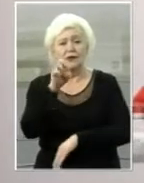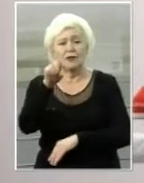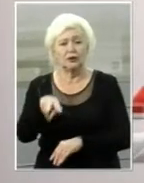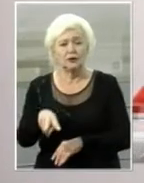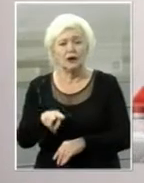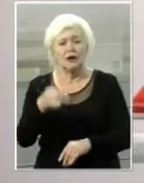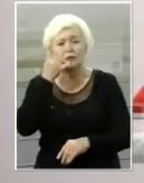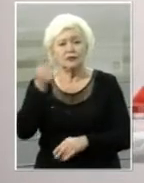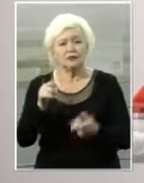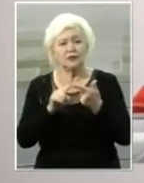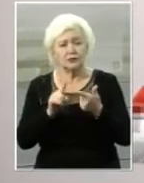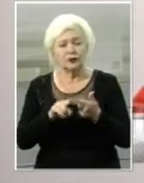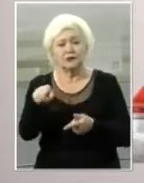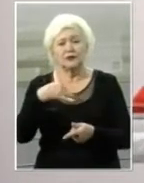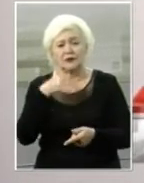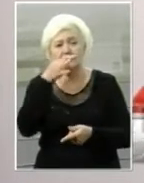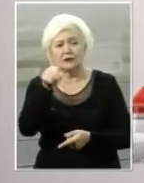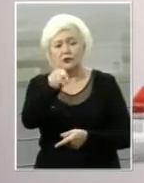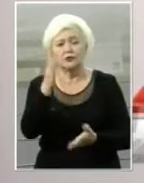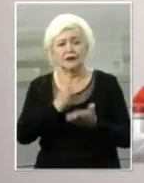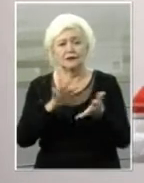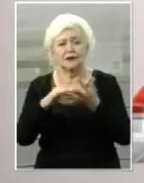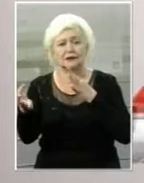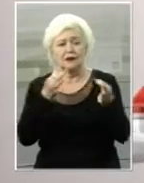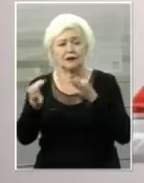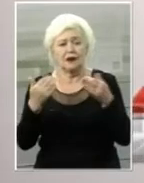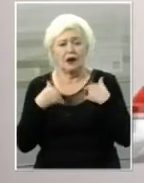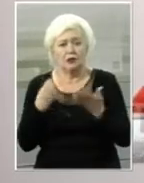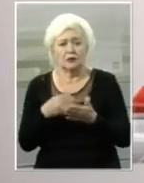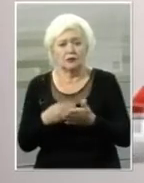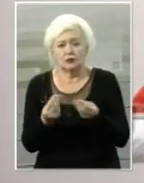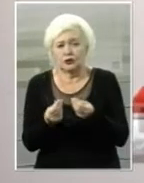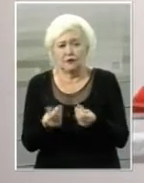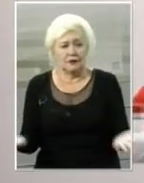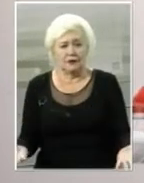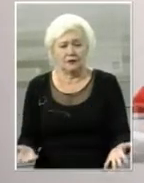Подзвонив у друге. Мені сказали, що у вас є і рада, а у нас коштів немає.